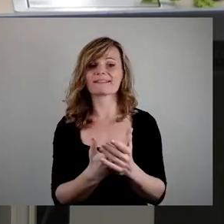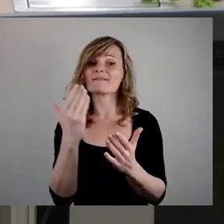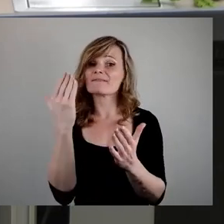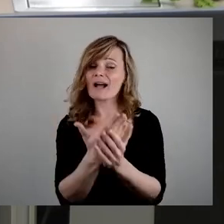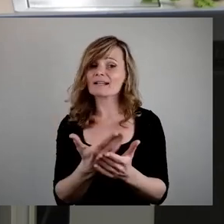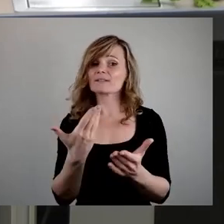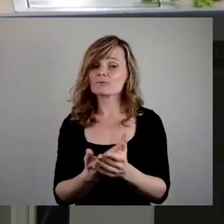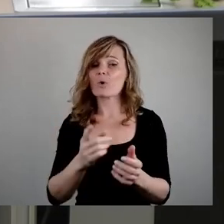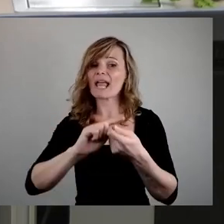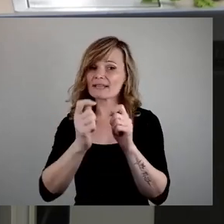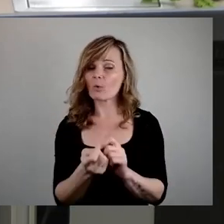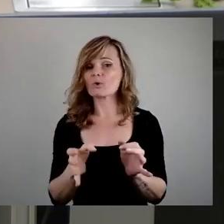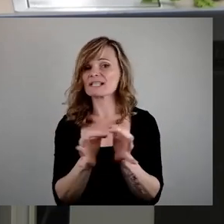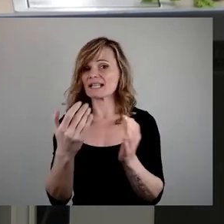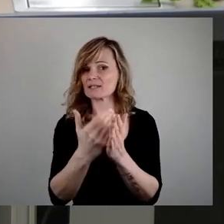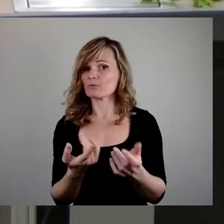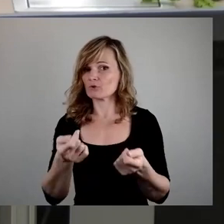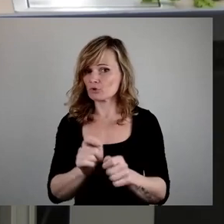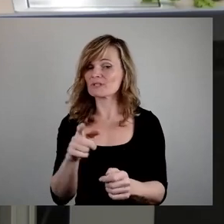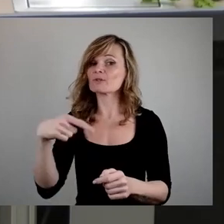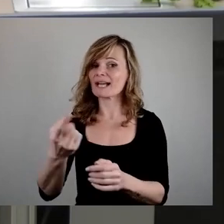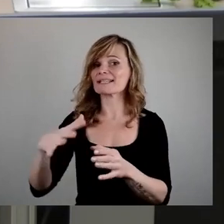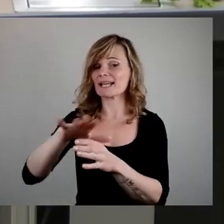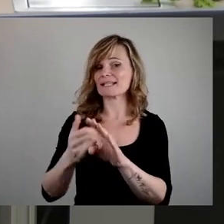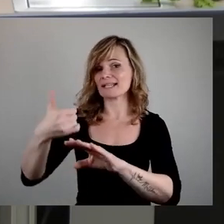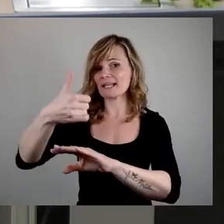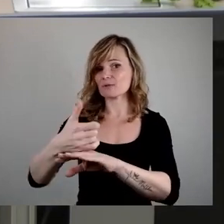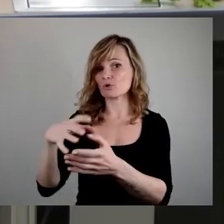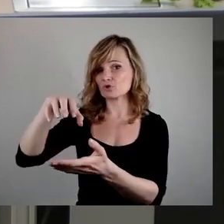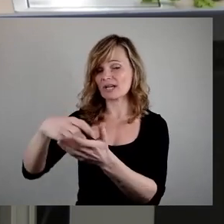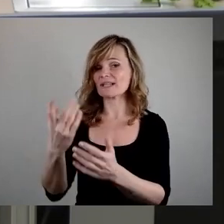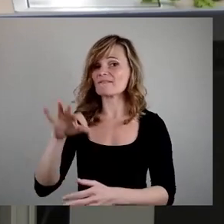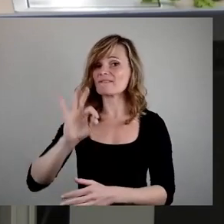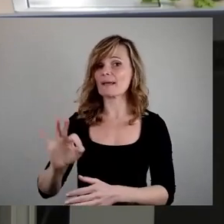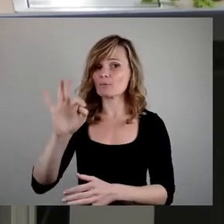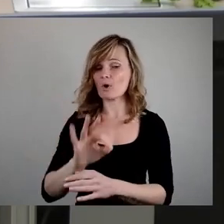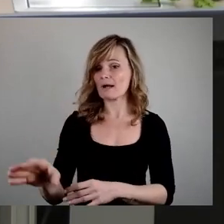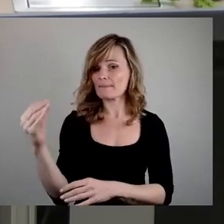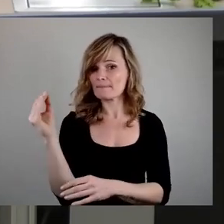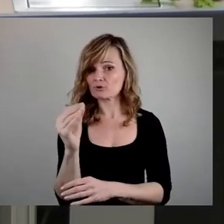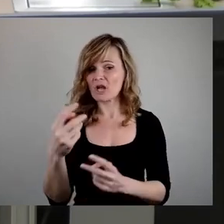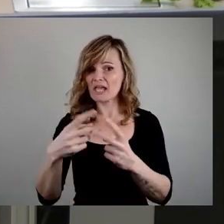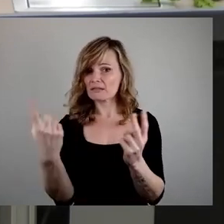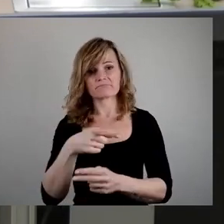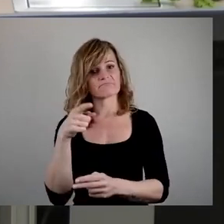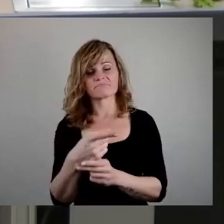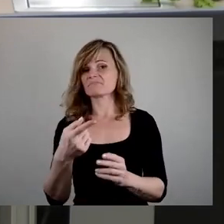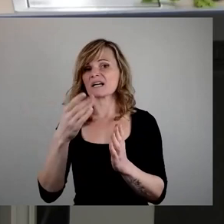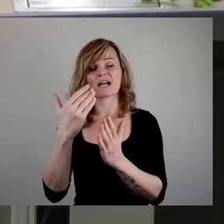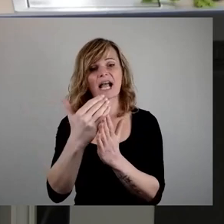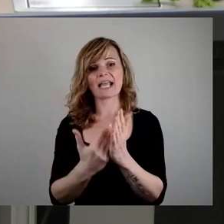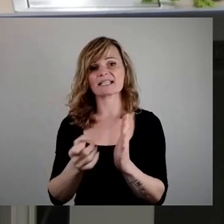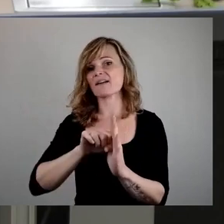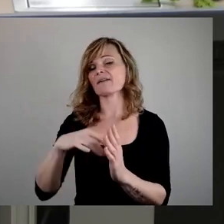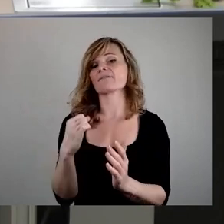und in der Folge hat die Landesdirektion der Stadt im Februar mitgeteilt, dass diese Änderung rechtswidrig ist. Daraufhin haben wir unter anderem